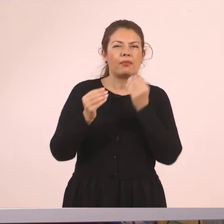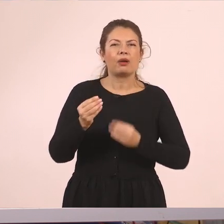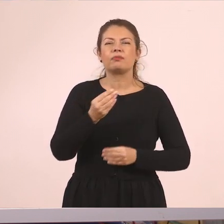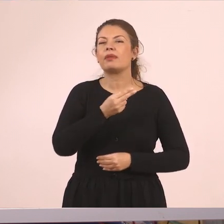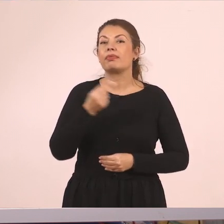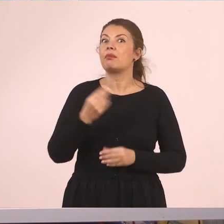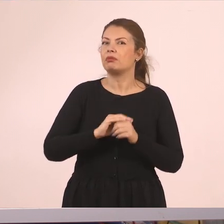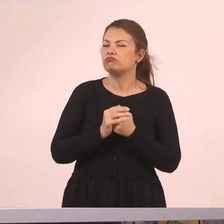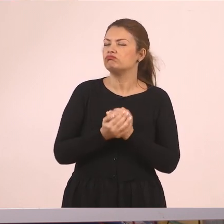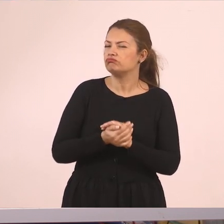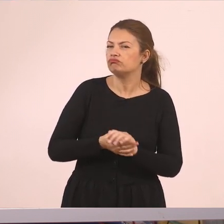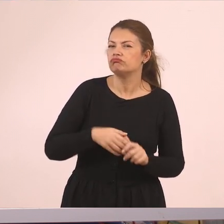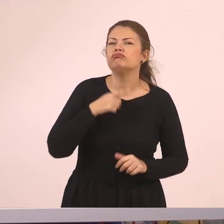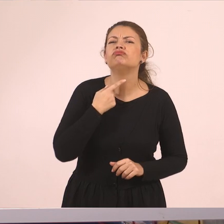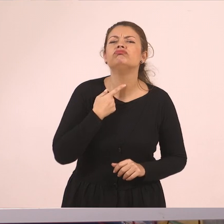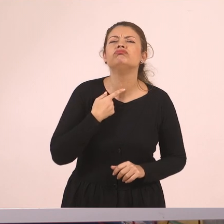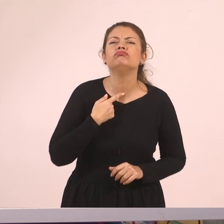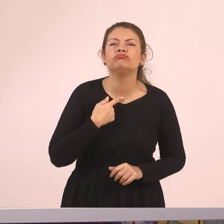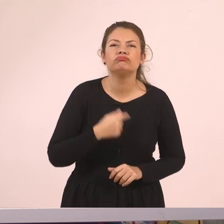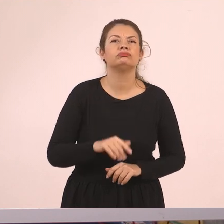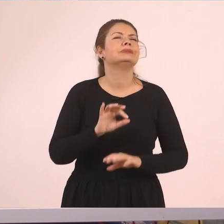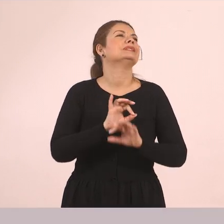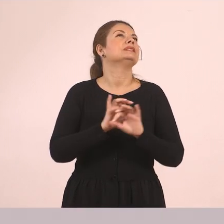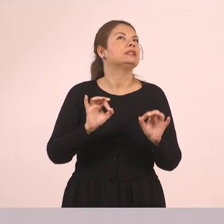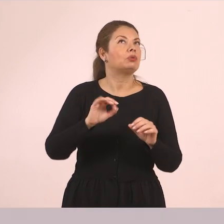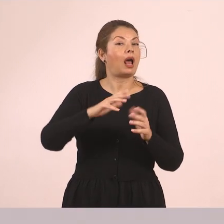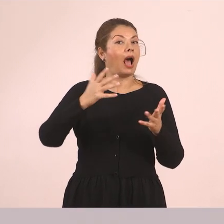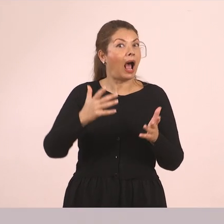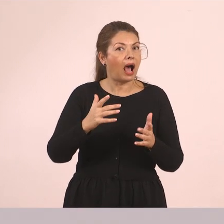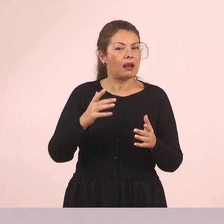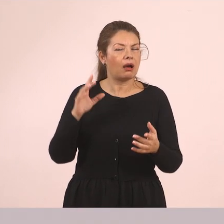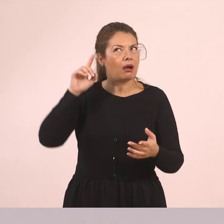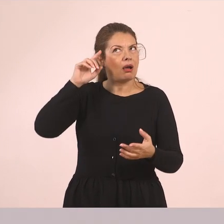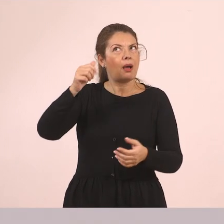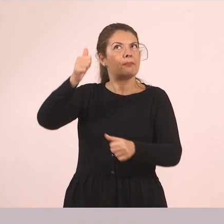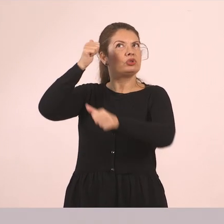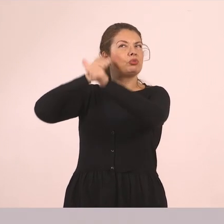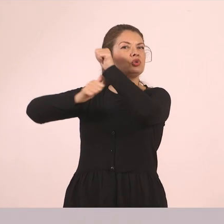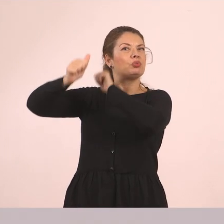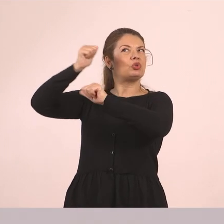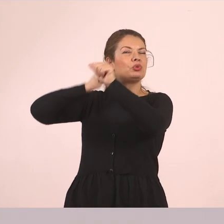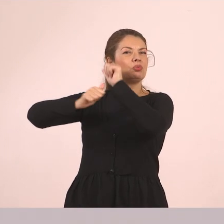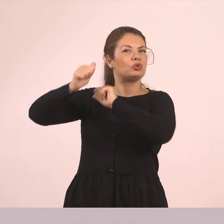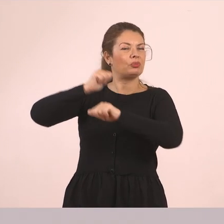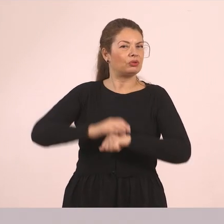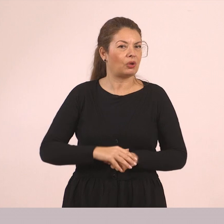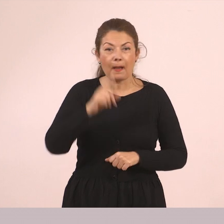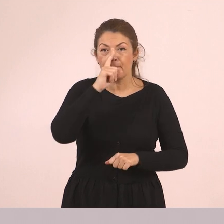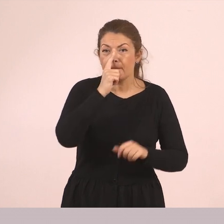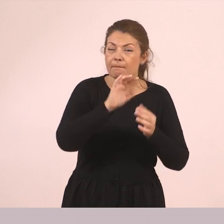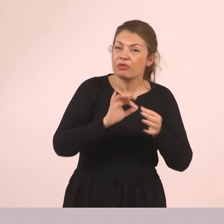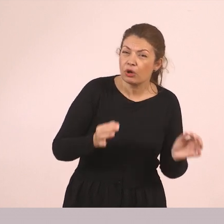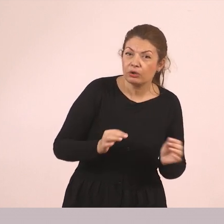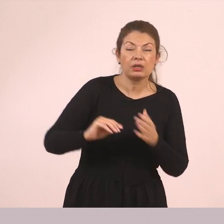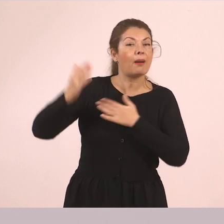το οποίο νομίζω θα σας αρέσει πολύ και θα μας γυρίσει λίγο πίσω. Λίγο στη μυθολογία μας. Λίγο σε μύθους και